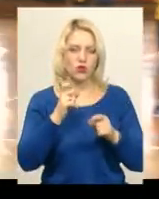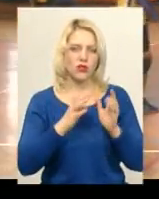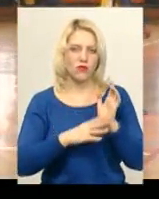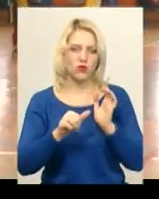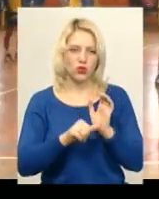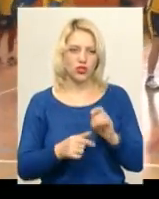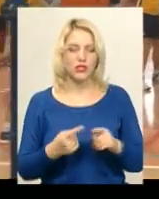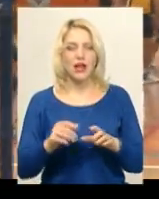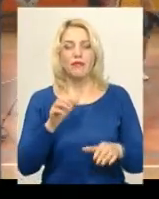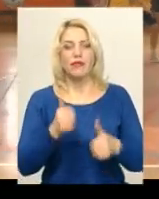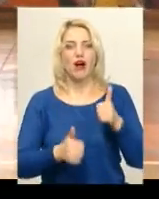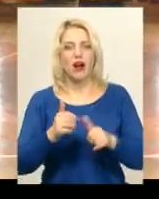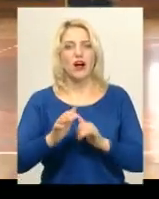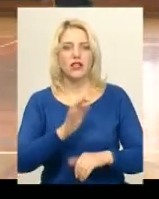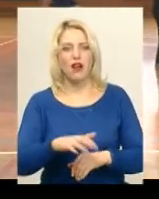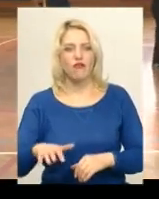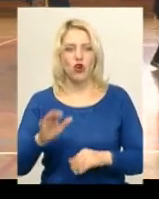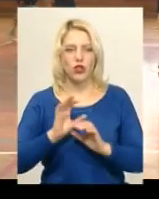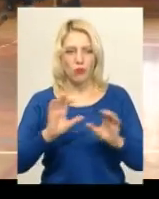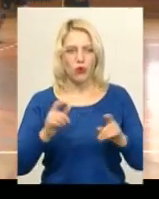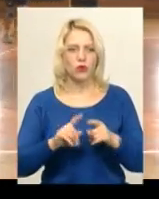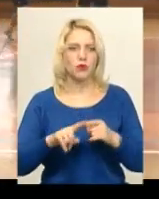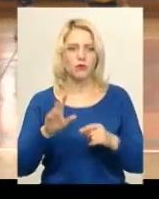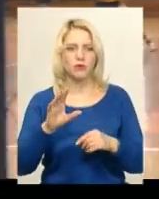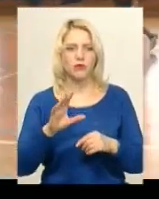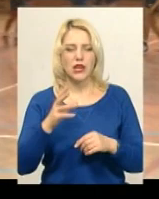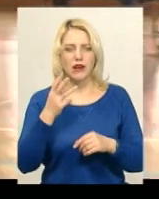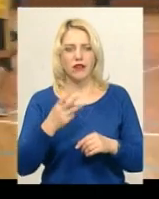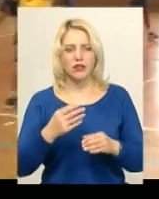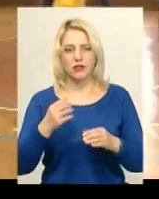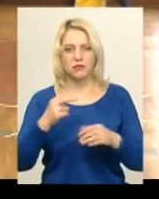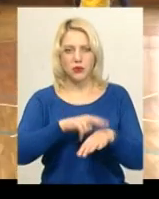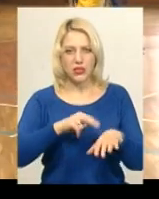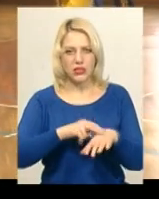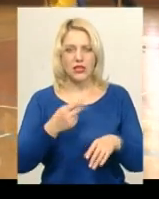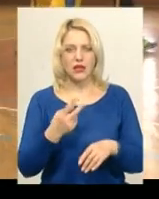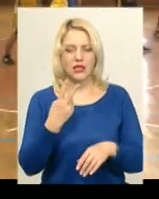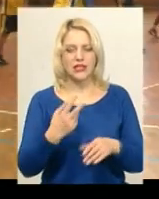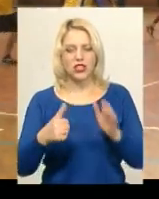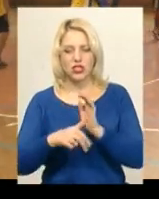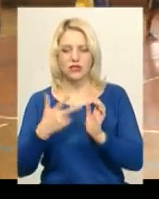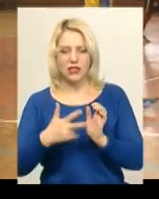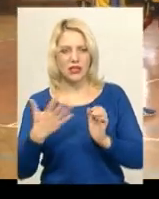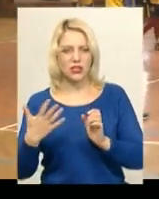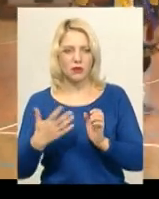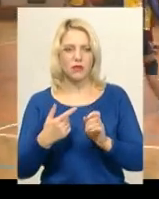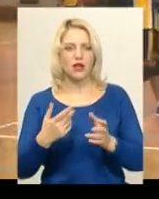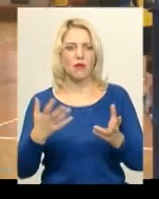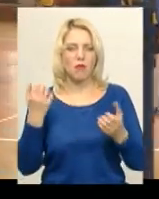Змагання з волейболу розпочали команди Нацполіції та військової частини 3053. З рахунком 2-0 перемогли поліцейські.